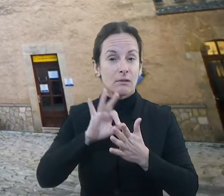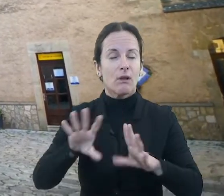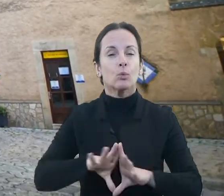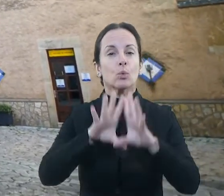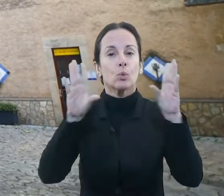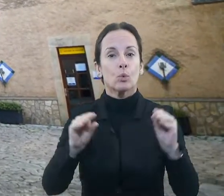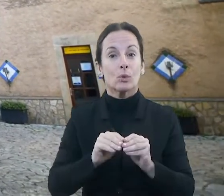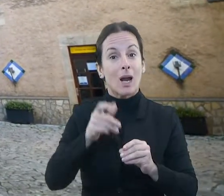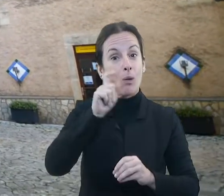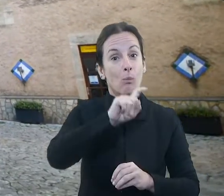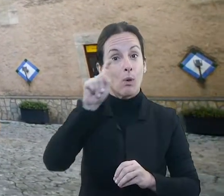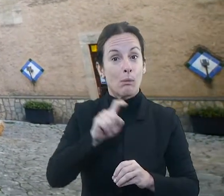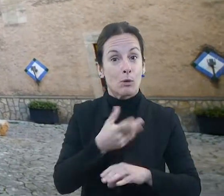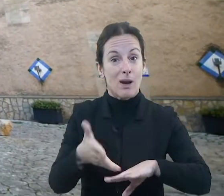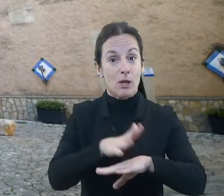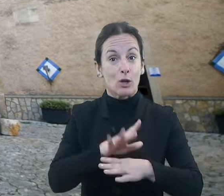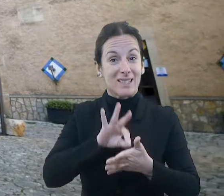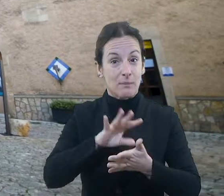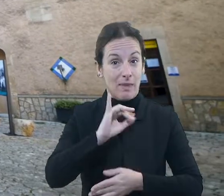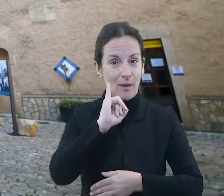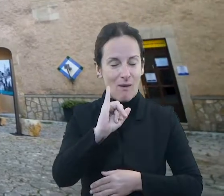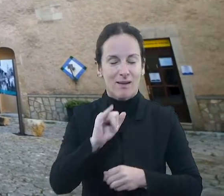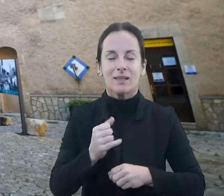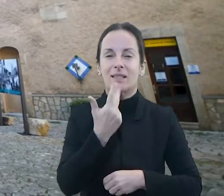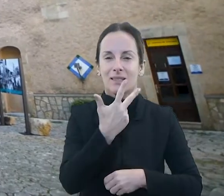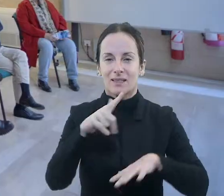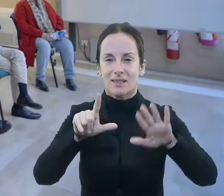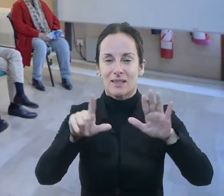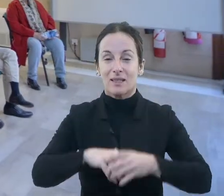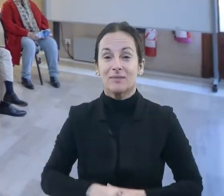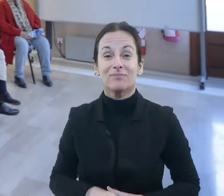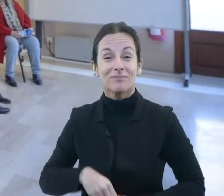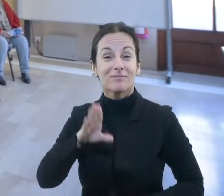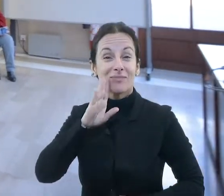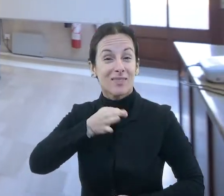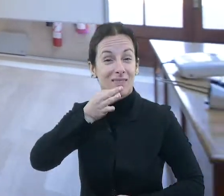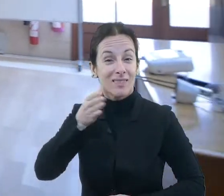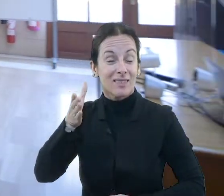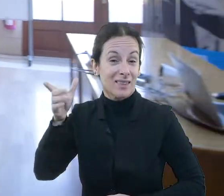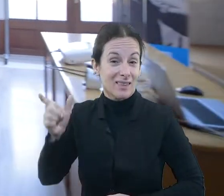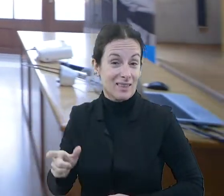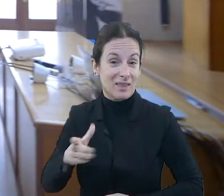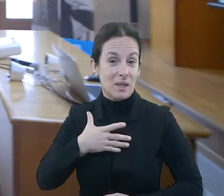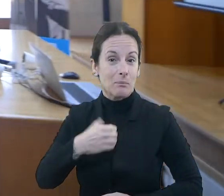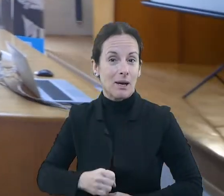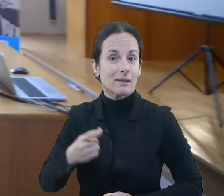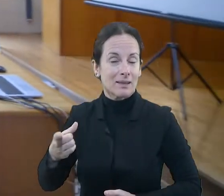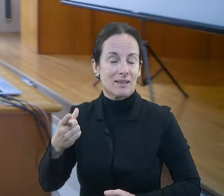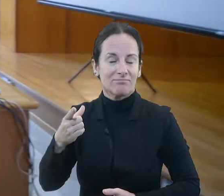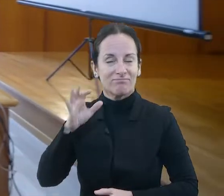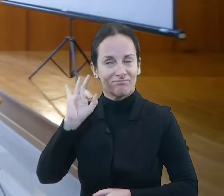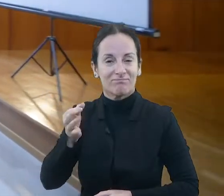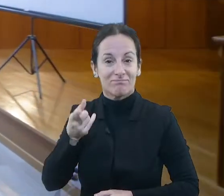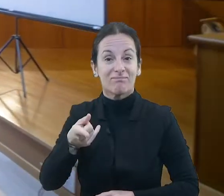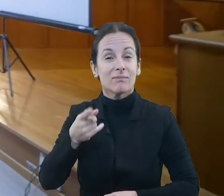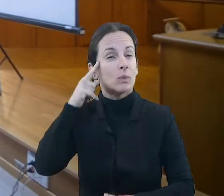I com explicava molt bé es val, la idea és que la persona major pugui ser atès el màxim temps possible a casa seva, en el seu entorn vital,